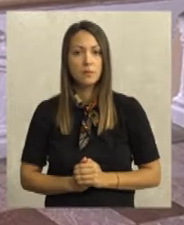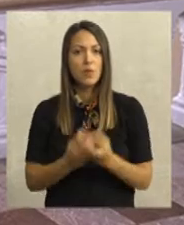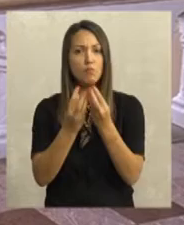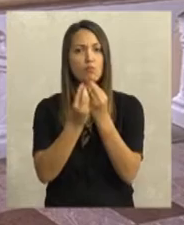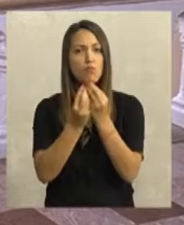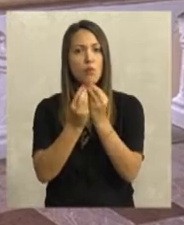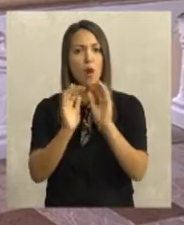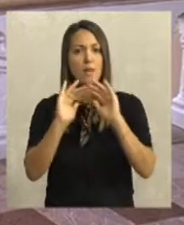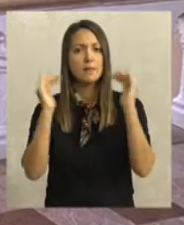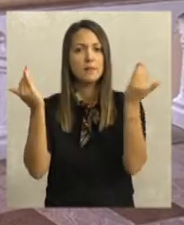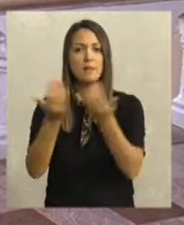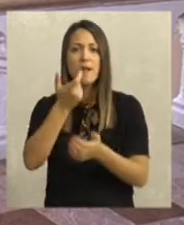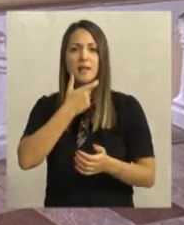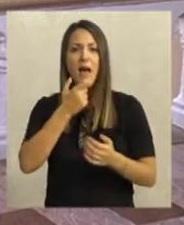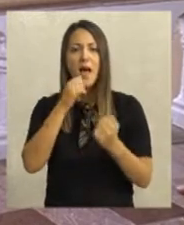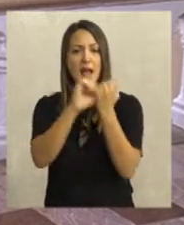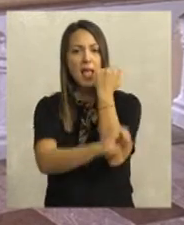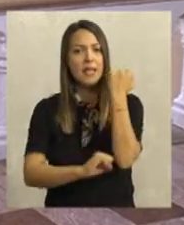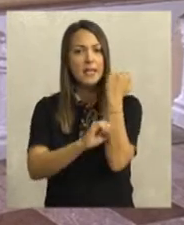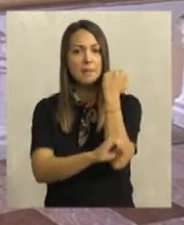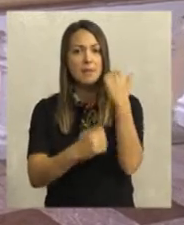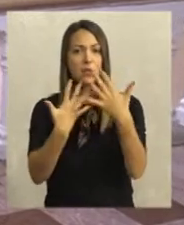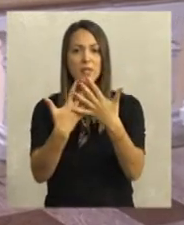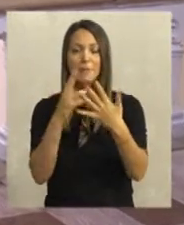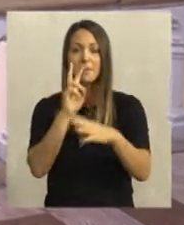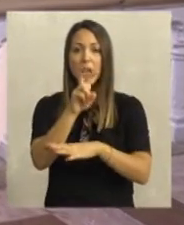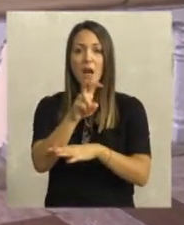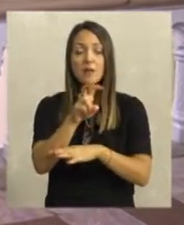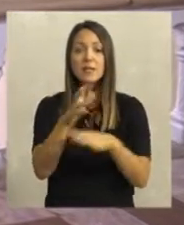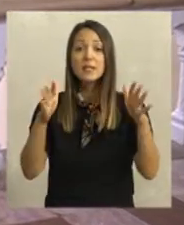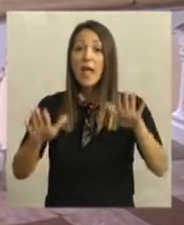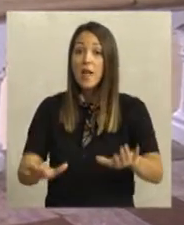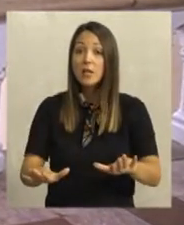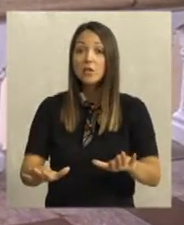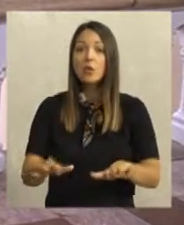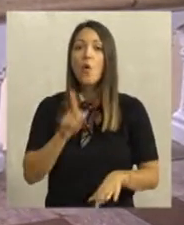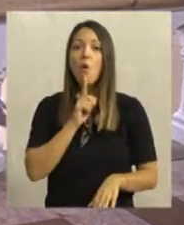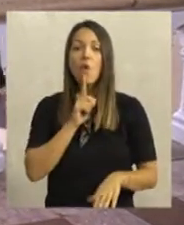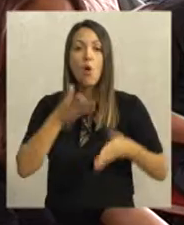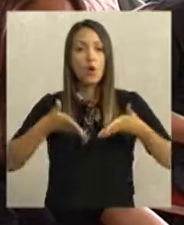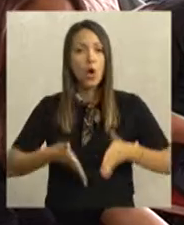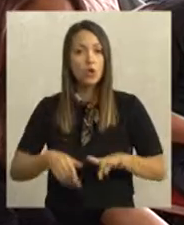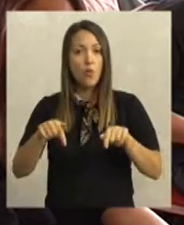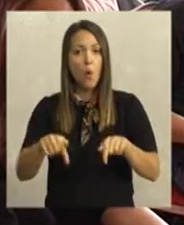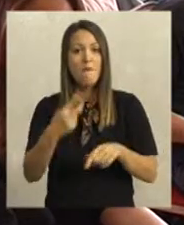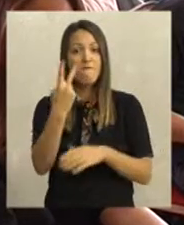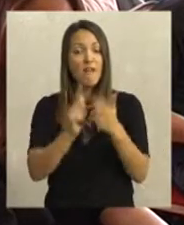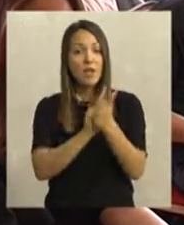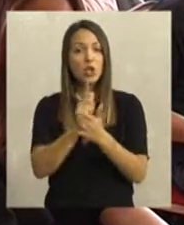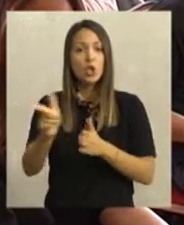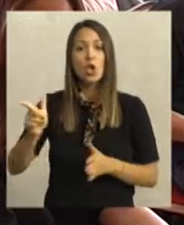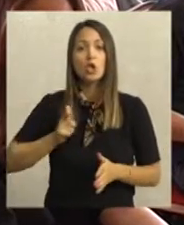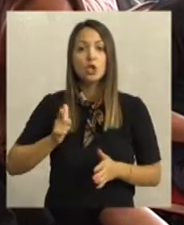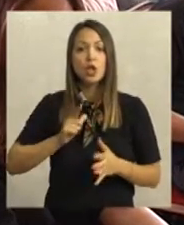Prepuna sala naše najstarije gimnazije u Sremskim Karlovcima, među kojima su sedeli oni koji su rođeni u ovom veku,